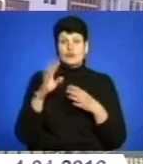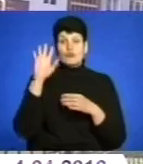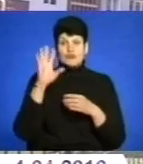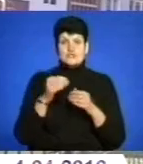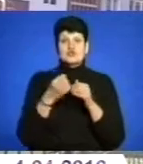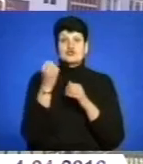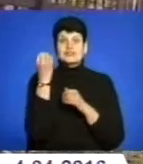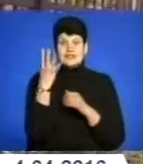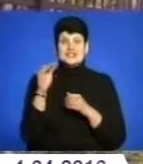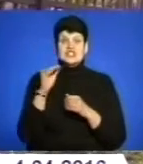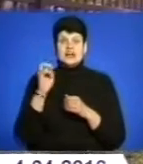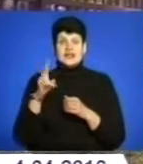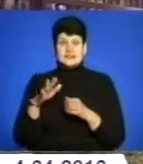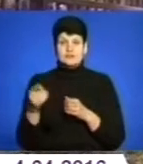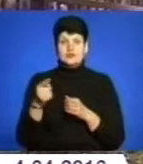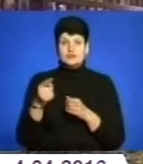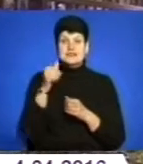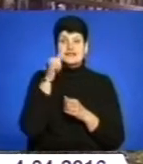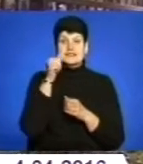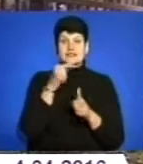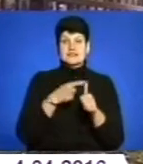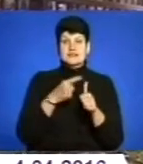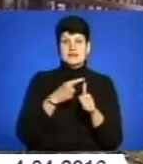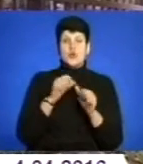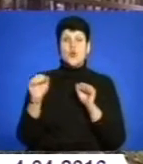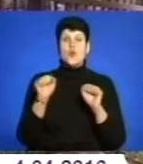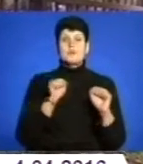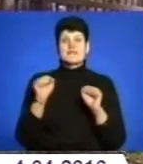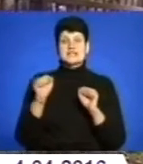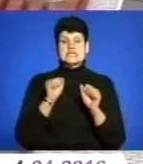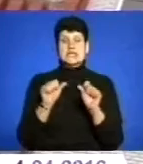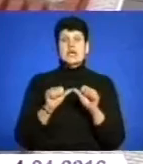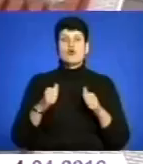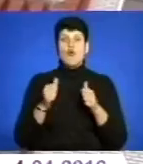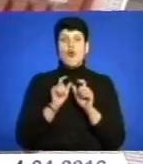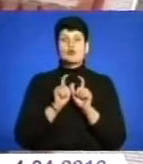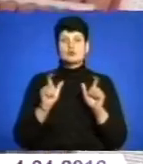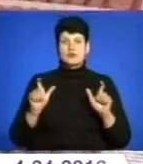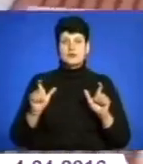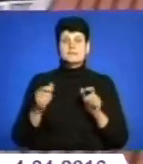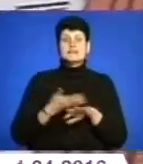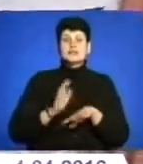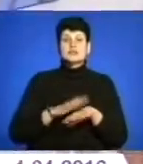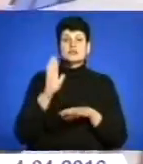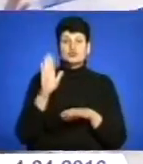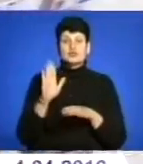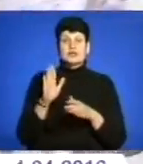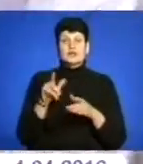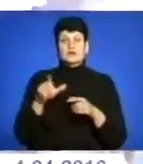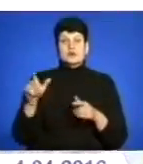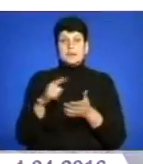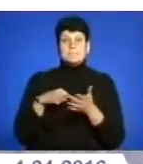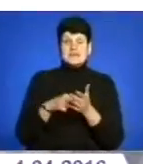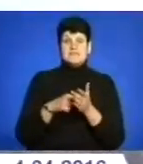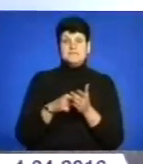нинішніх жеків у Тернополі завтра називатимуться управлінськими конторами. Складніше буде мешканцям міст і містечок в